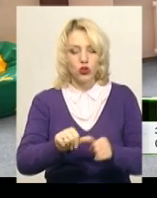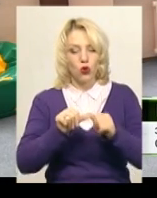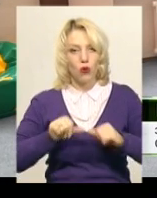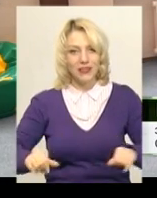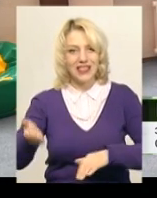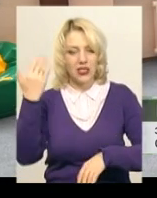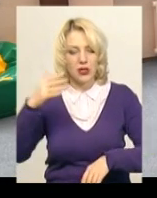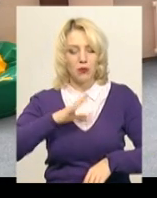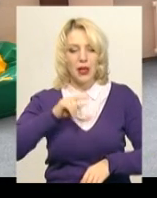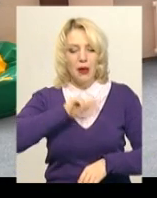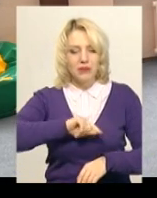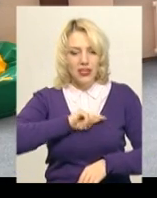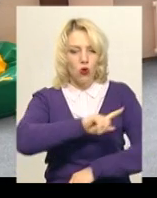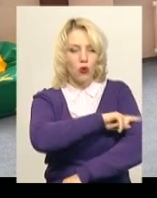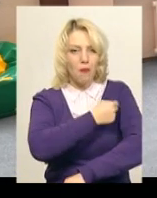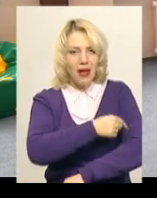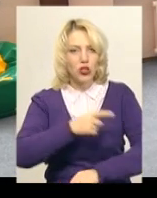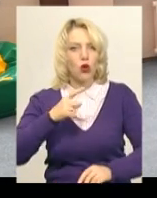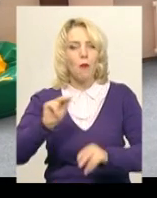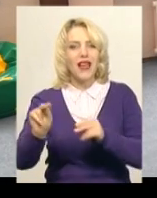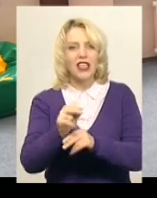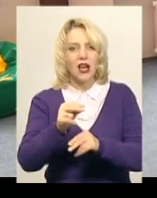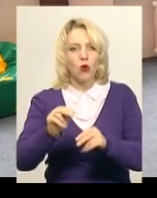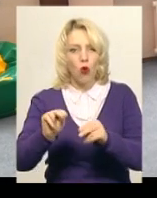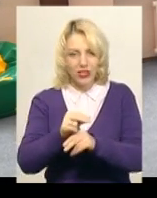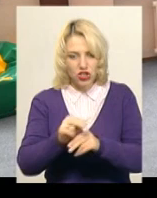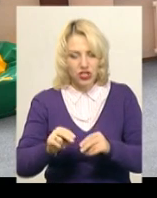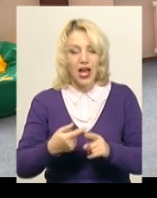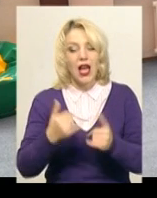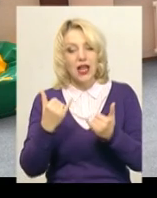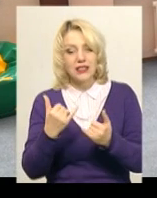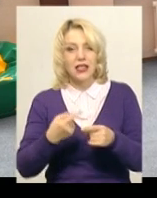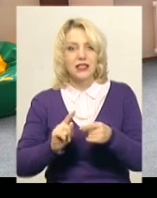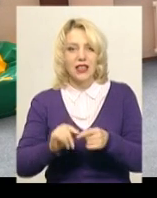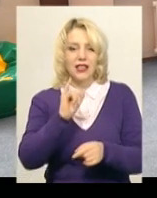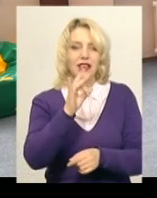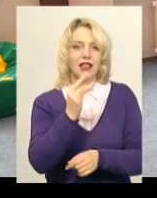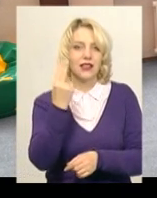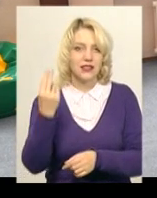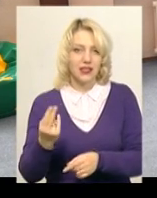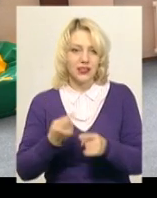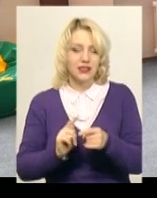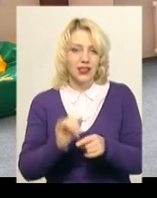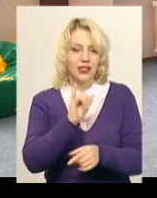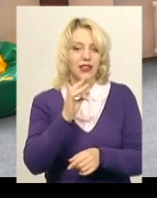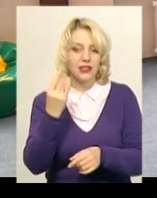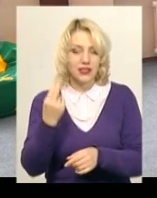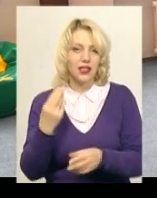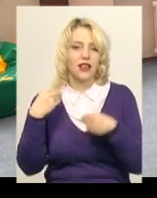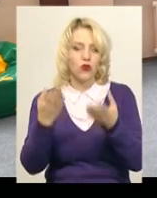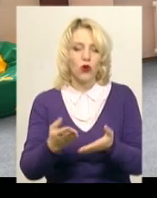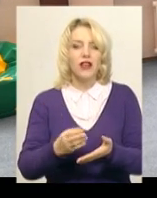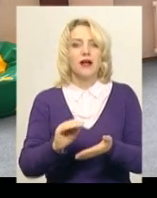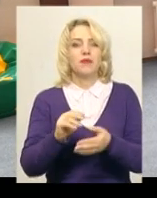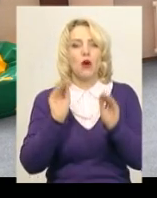психолого-медико-педагогічна ПМПК, на сьогодні це інклюзивно-ресурсний центр ІРЦ. І саме ІРЦ дає витяг з протоколу